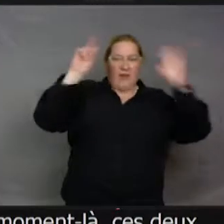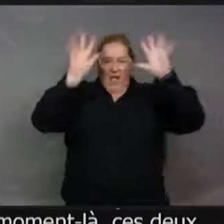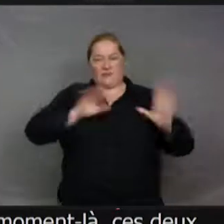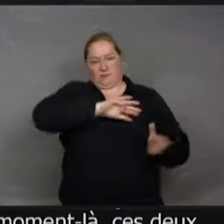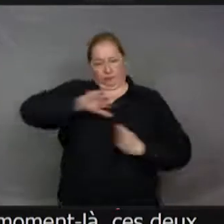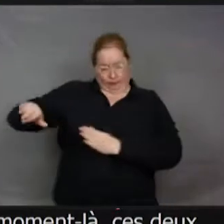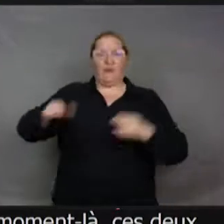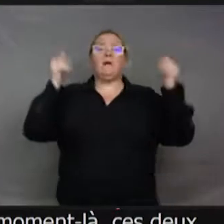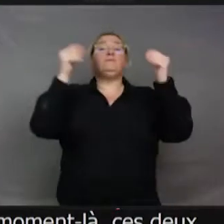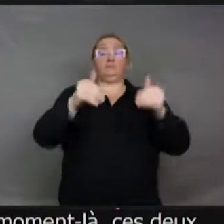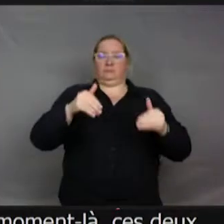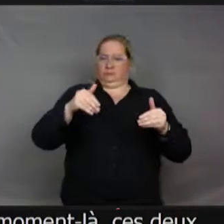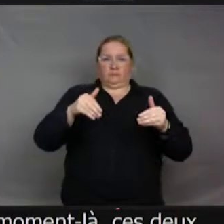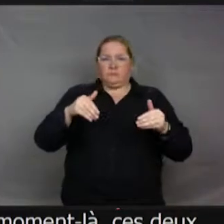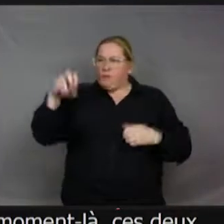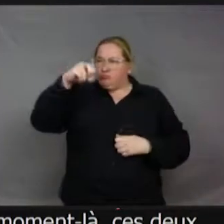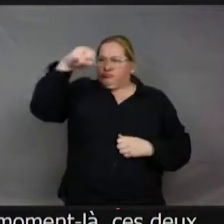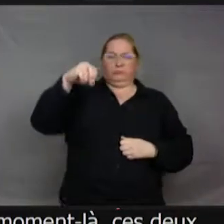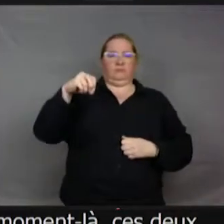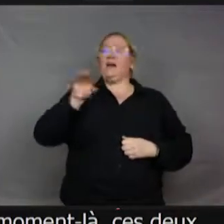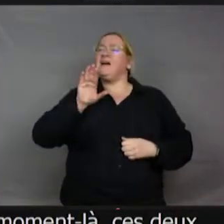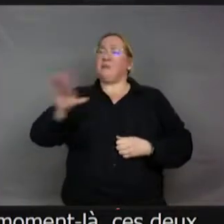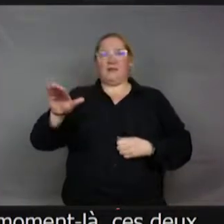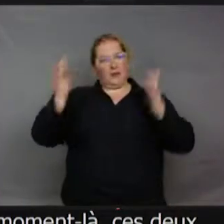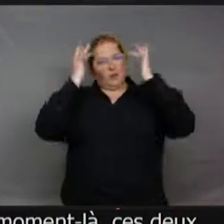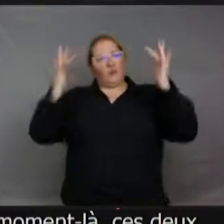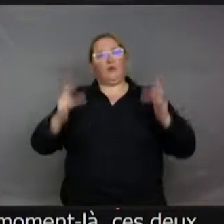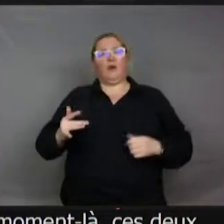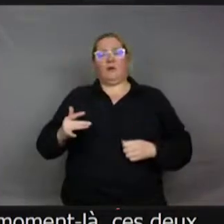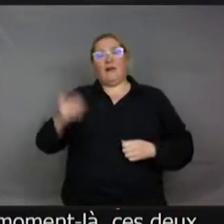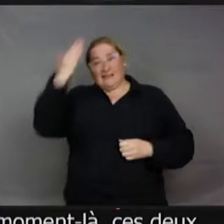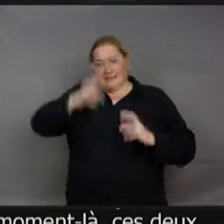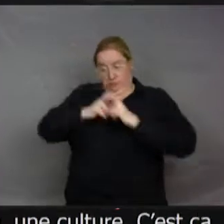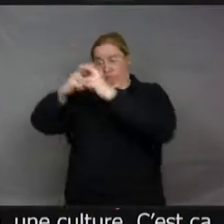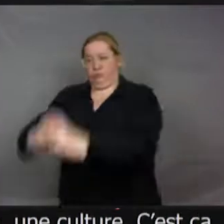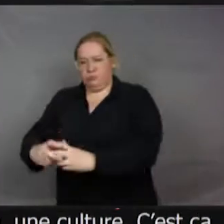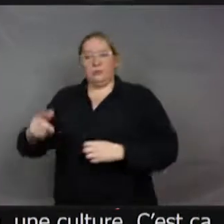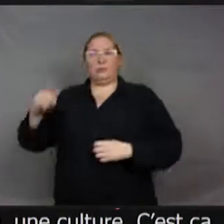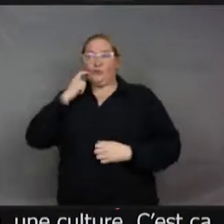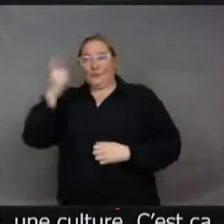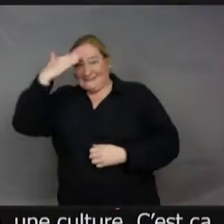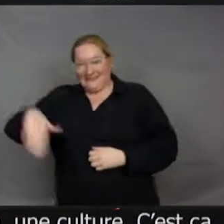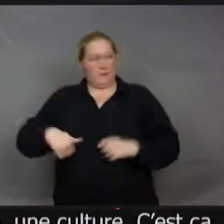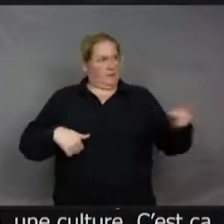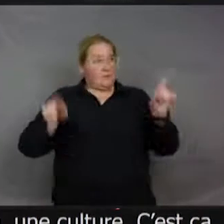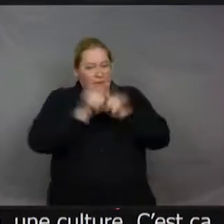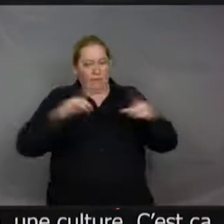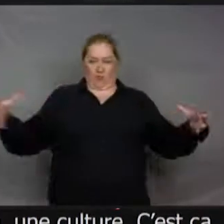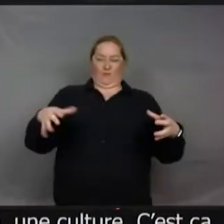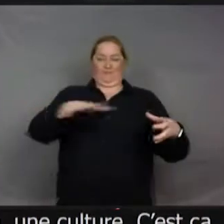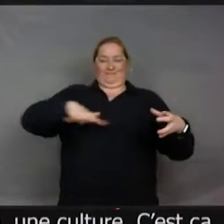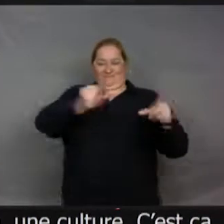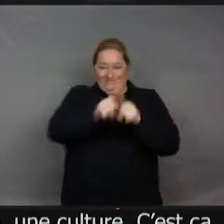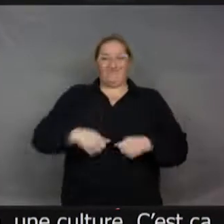ont une tradition, une culture déjà. Et c'est ça, une culture. Et donc, on se dit, en fait, c'est né chez les petites bêtes, les